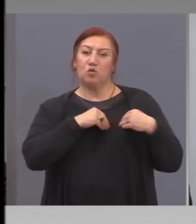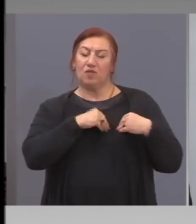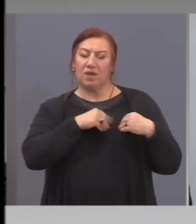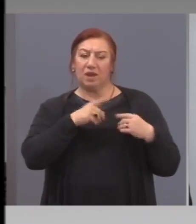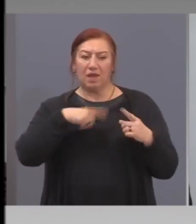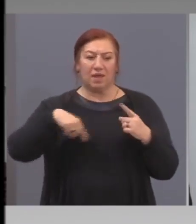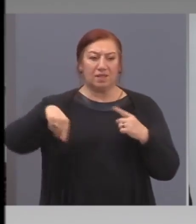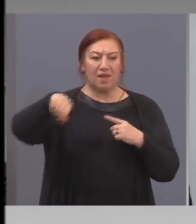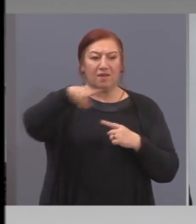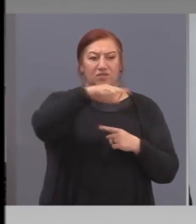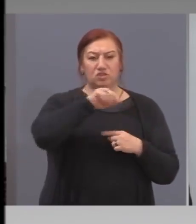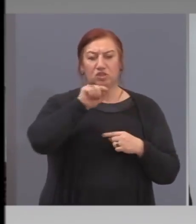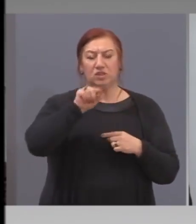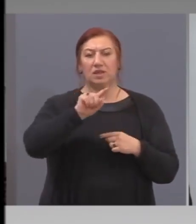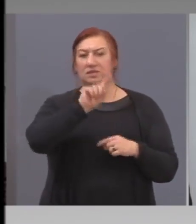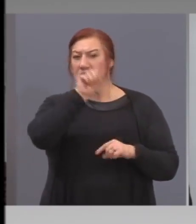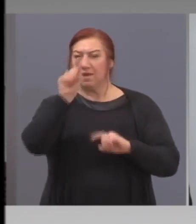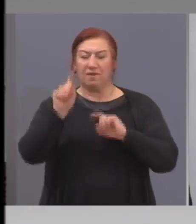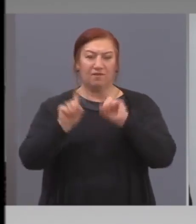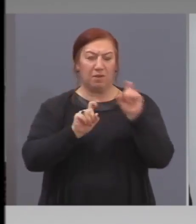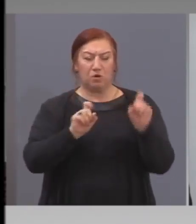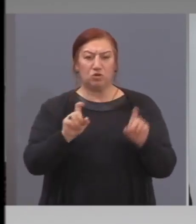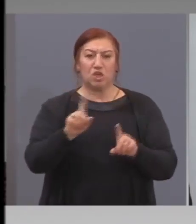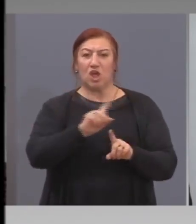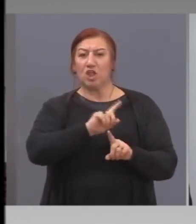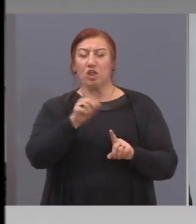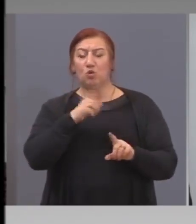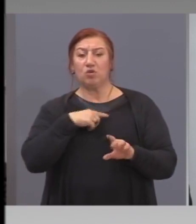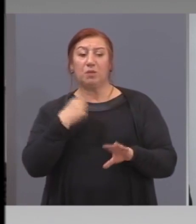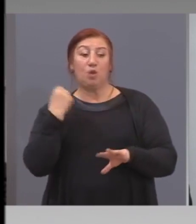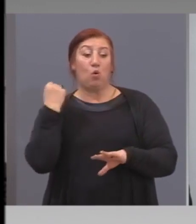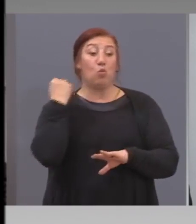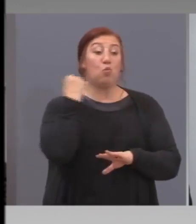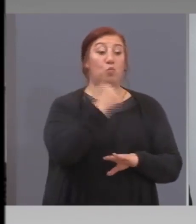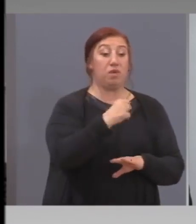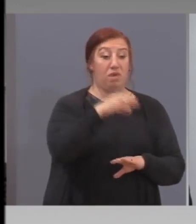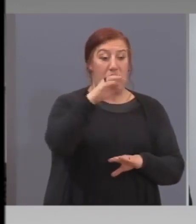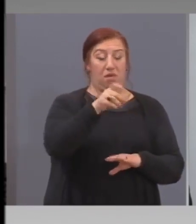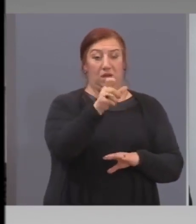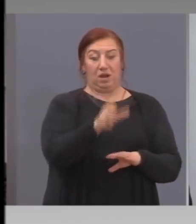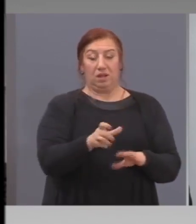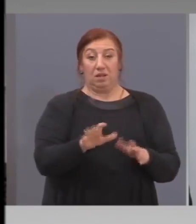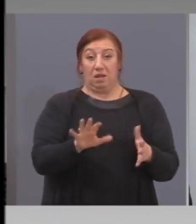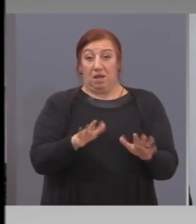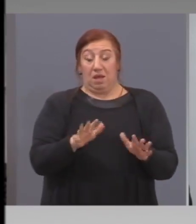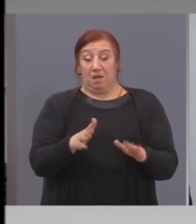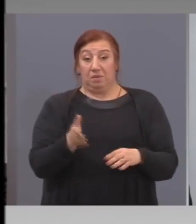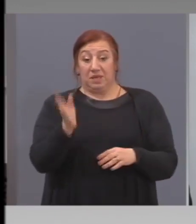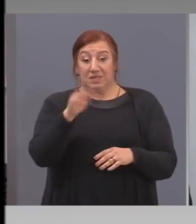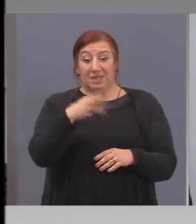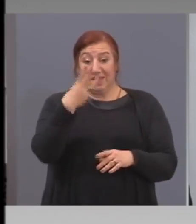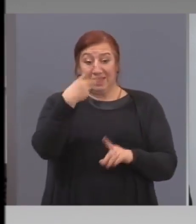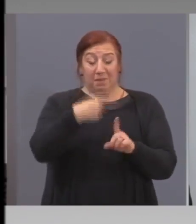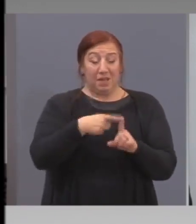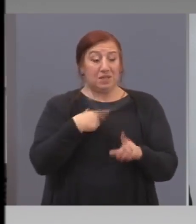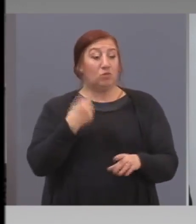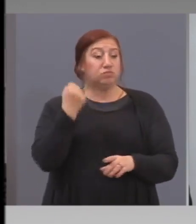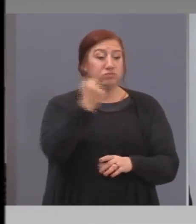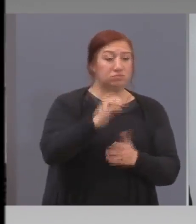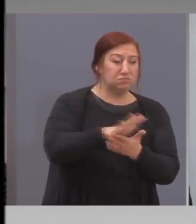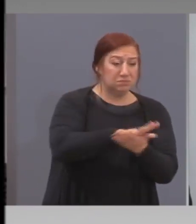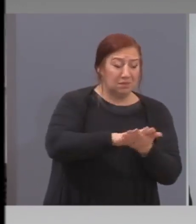въпроси никой няма да си убие клиента. Ами след 3 месеца сега като го убиеш кой ще ти върне кредит?